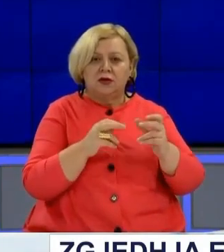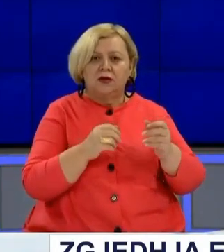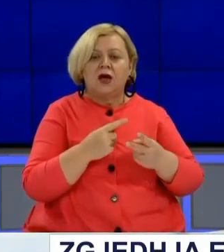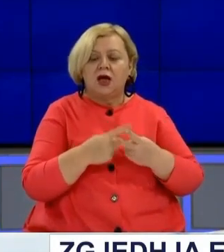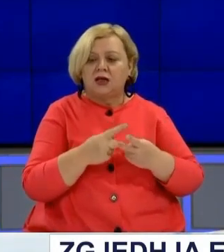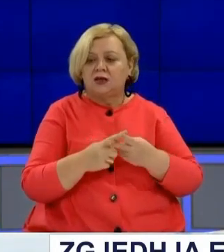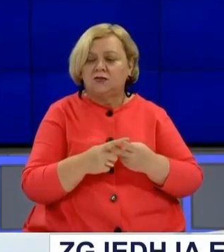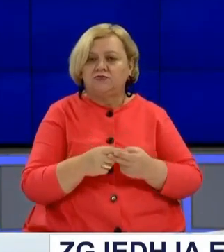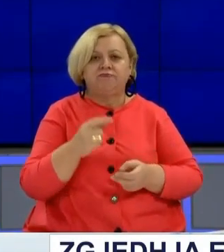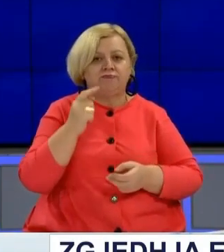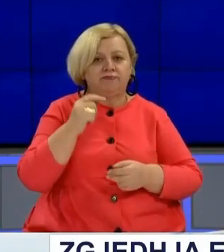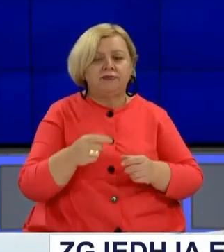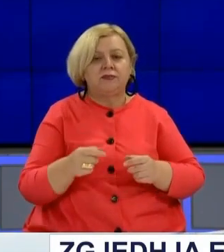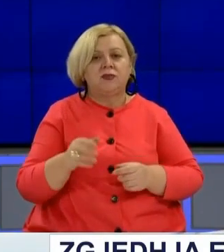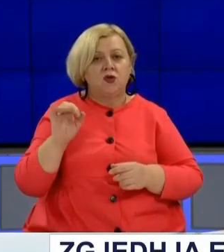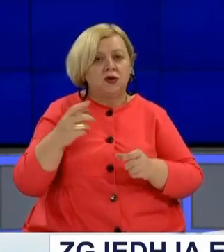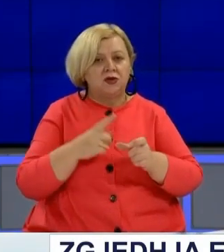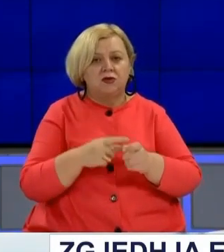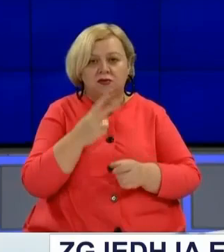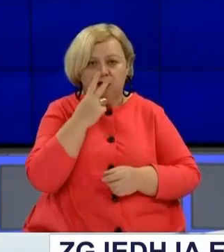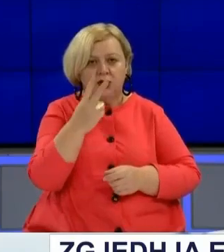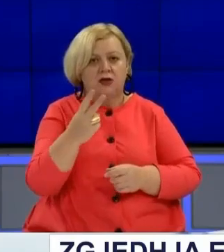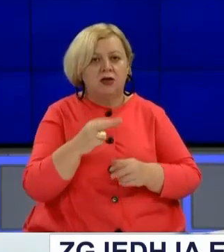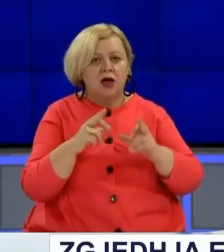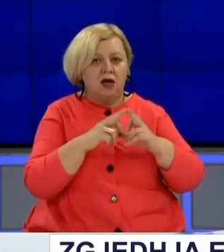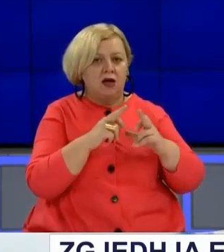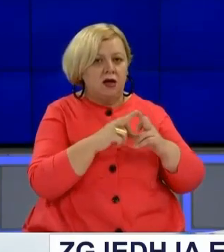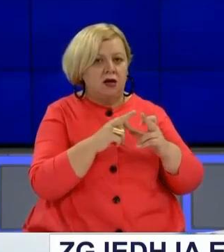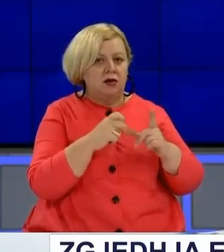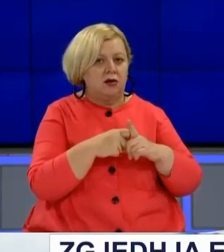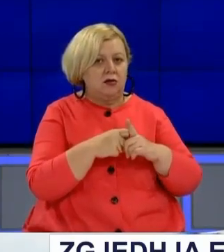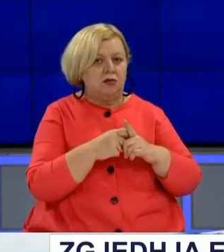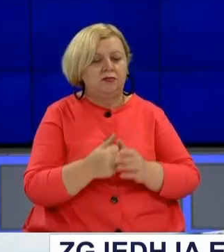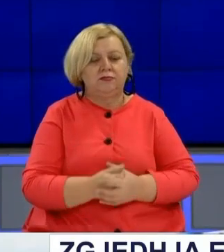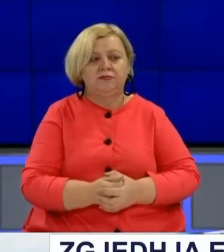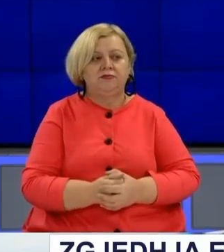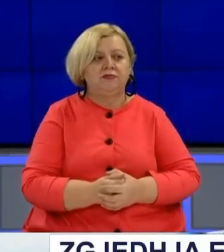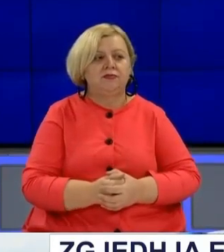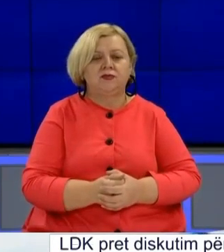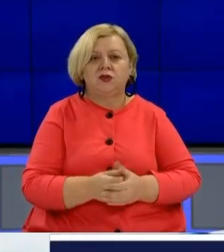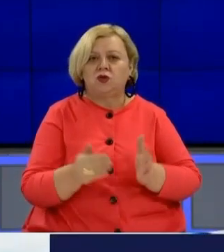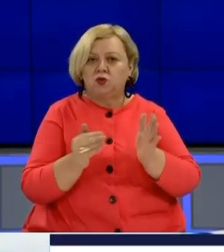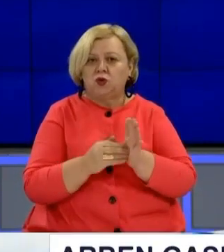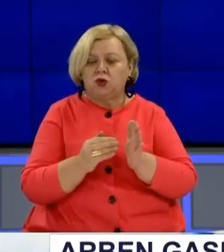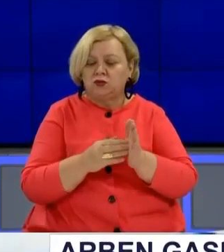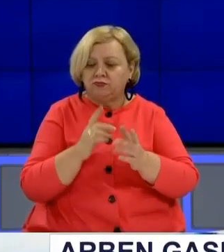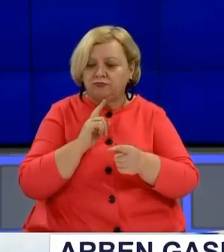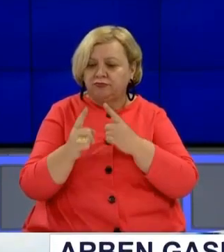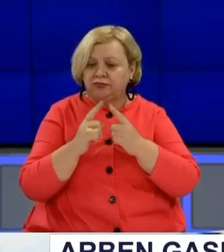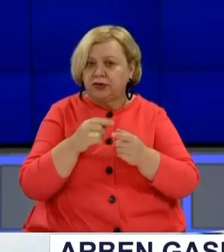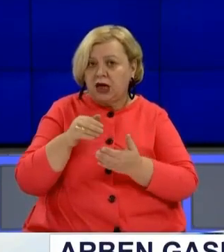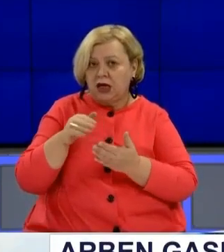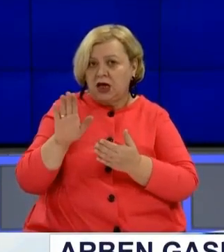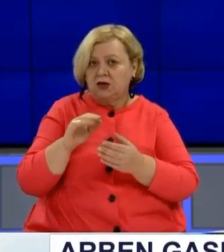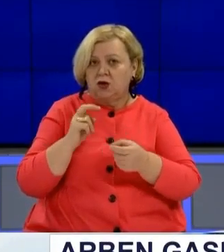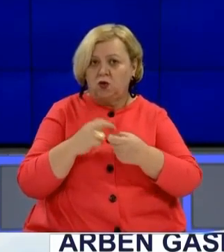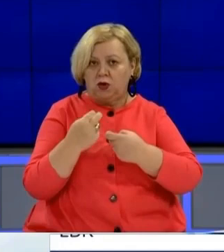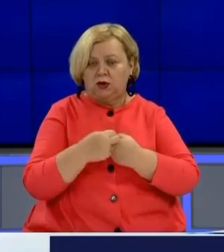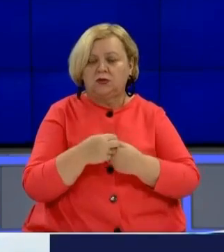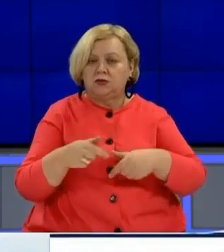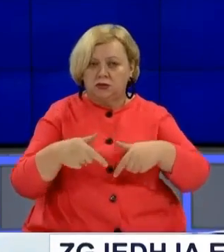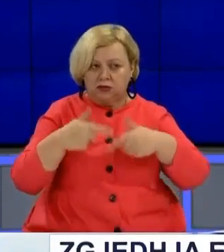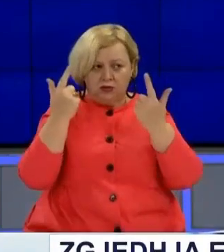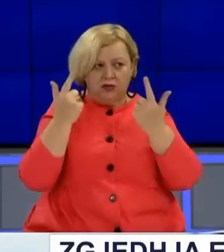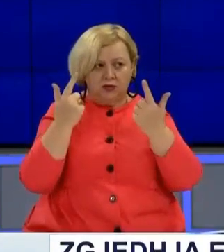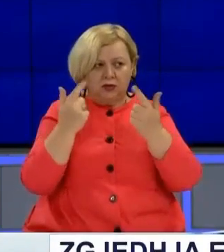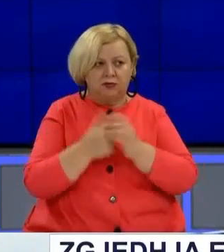civile e shetë tek AAK-ja. Se kjo është qeshtje e ma gjithë përfshirë se dhe duhet diskutuar për te i koalicionit. On është e qarë që